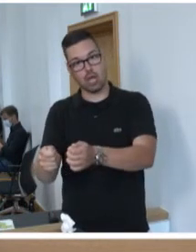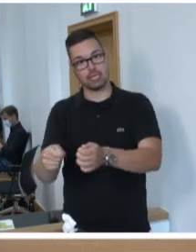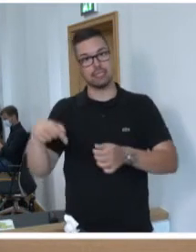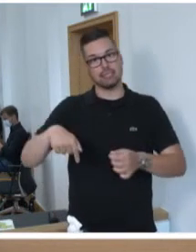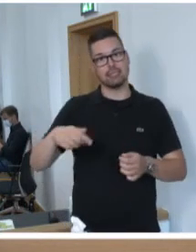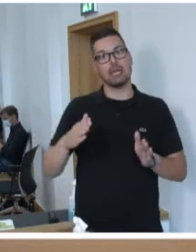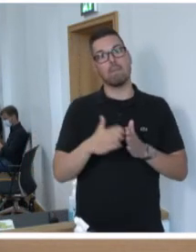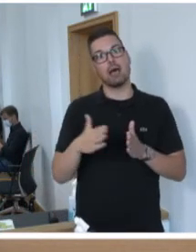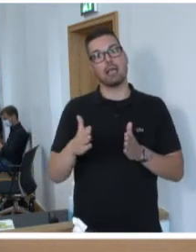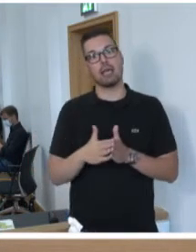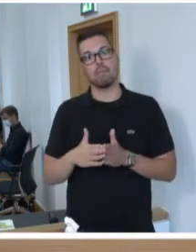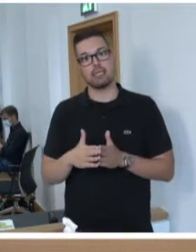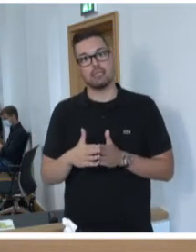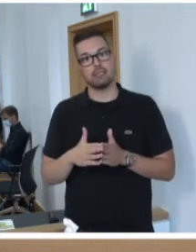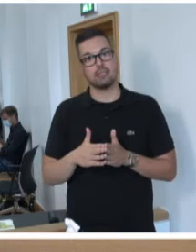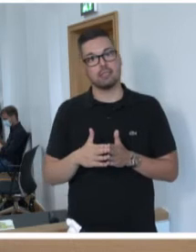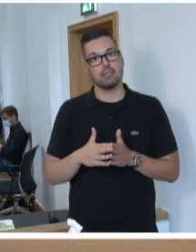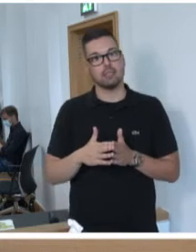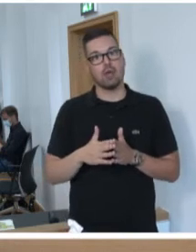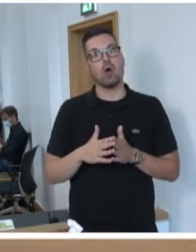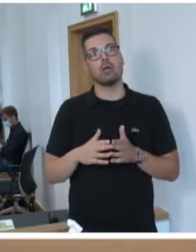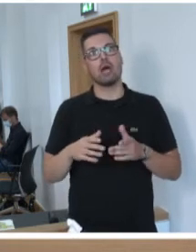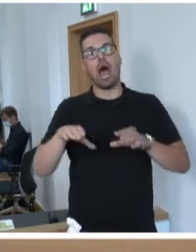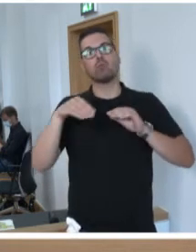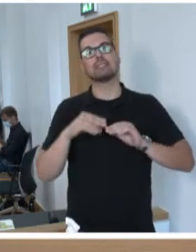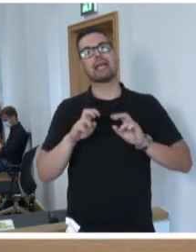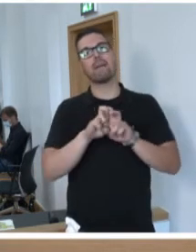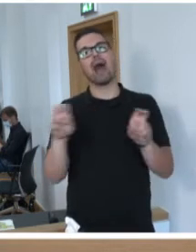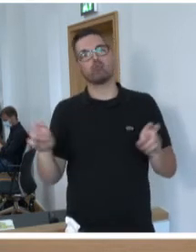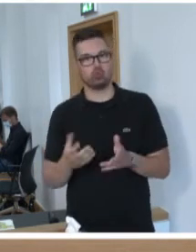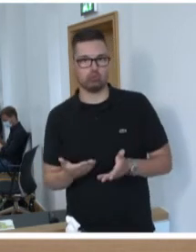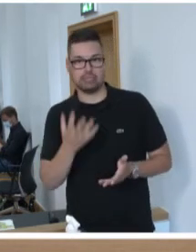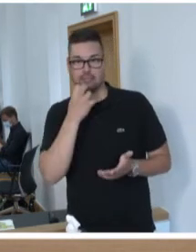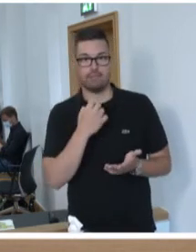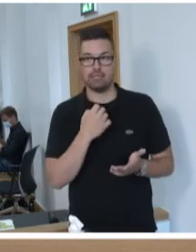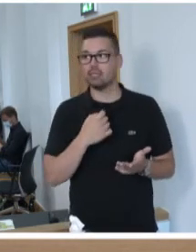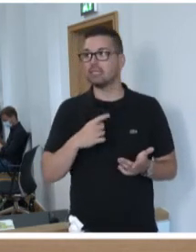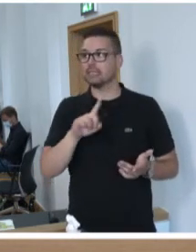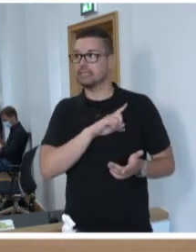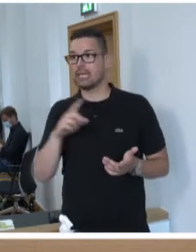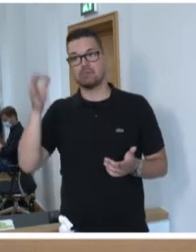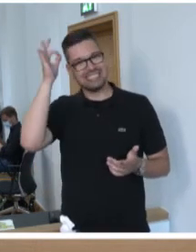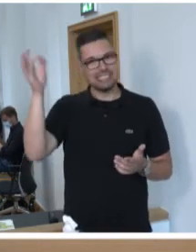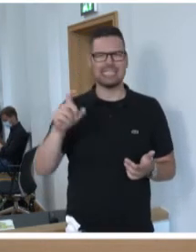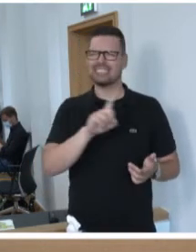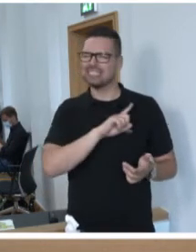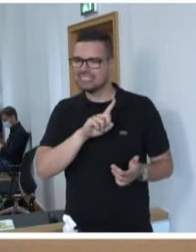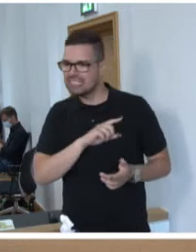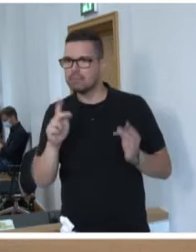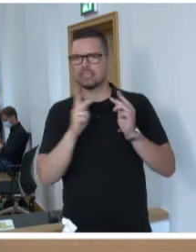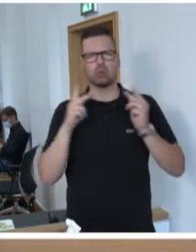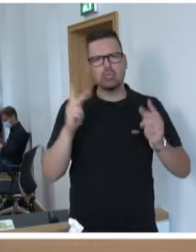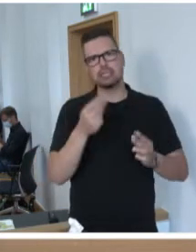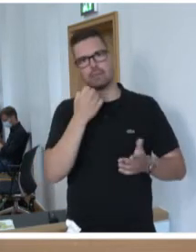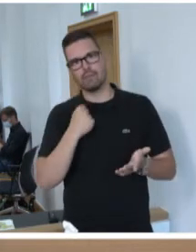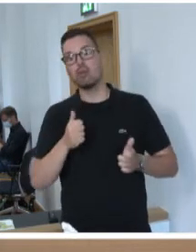Parlament einen entsprechenden Sonderausschuss einsetzen. Wir wollen eigene Ideen und eigene Konzepte vorlegen. Und wir wollen mit